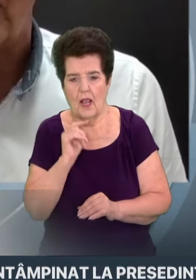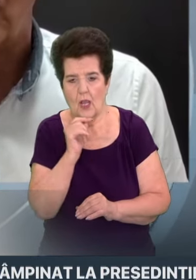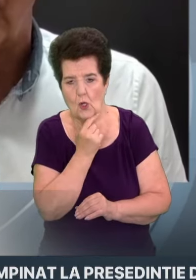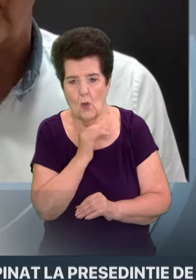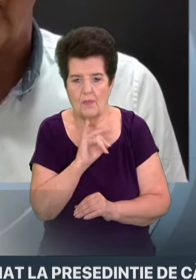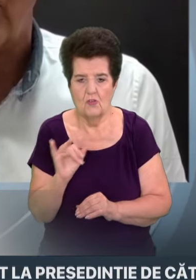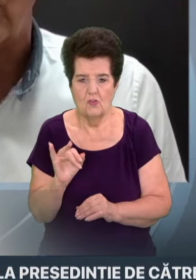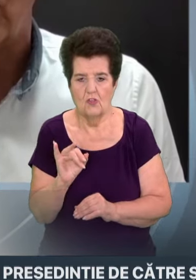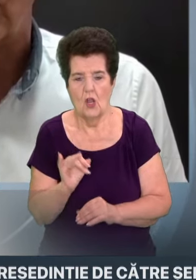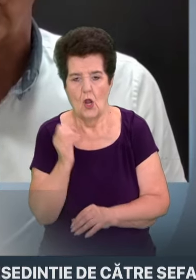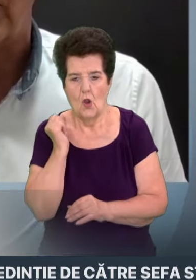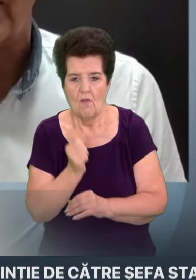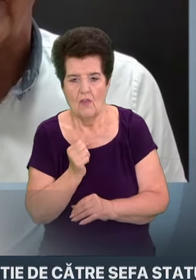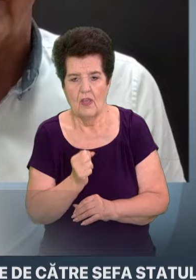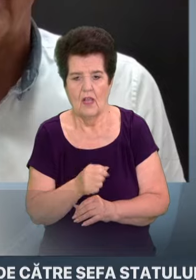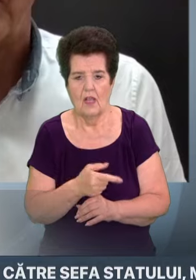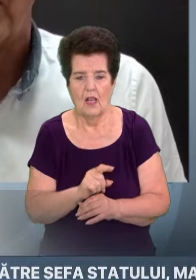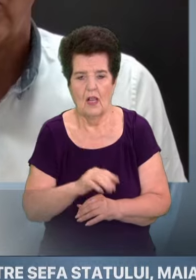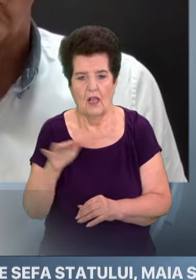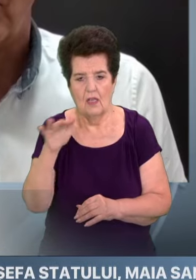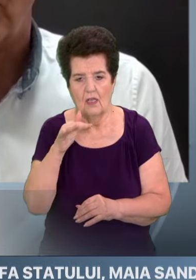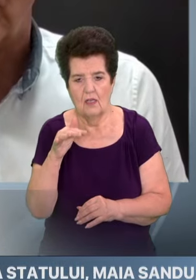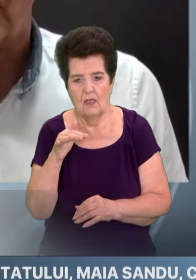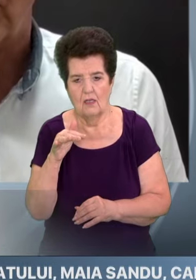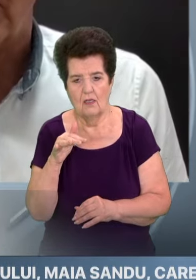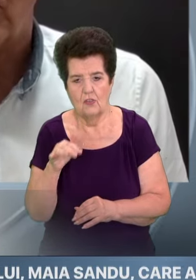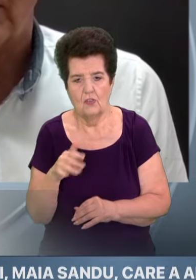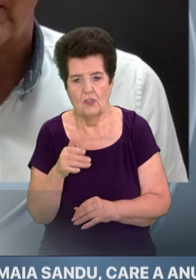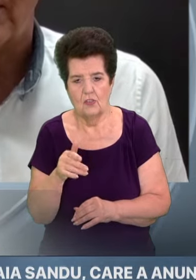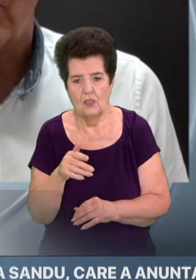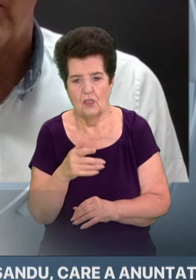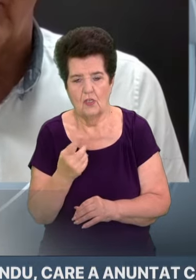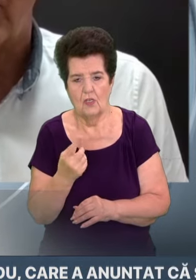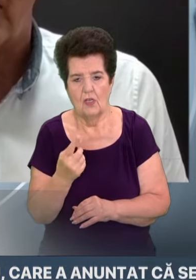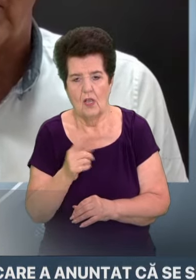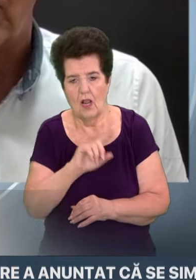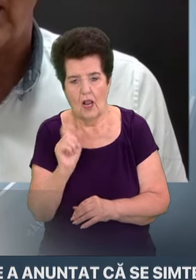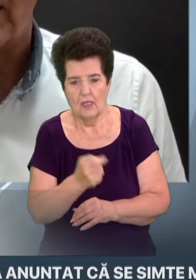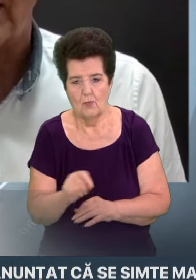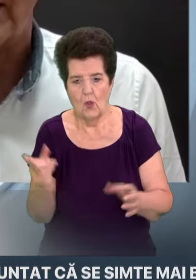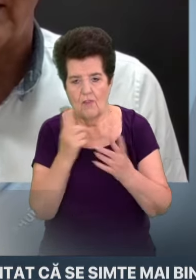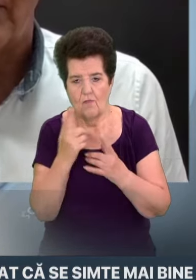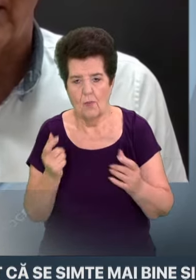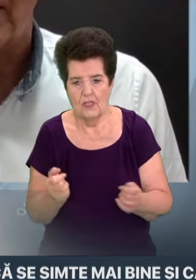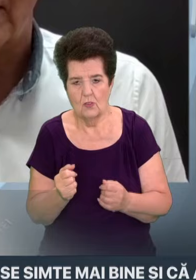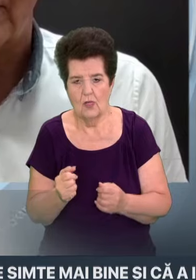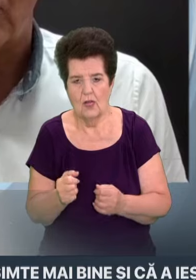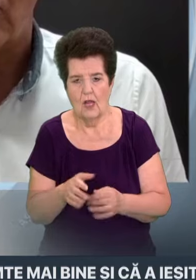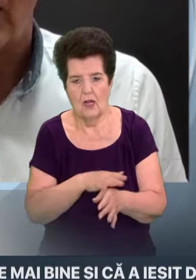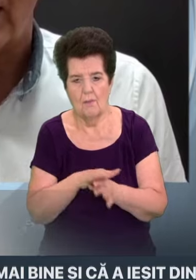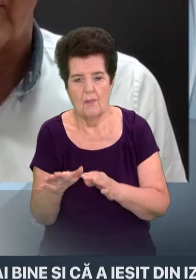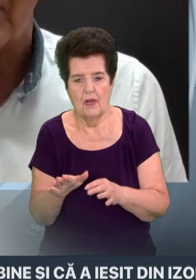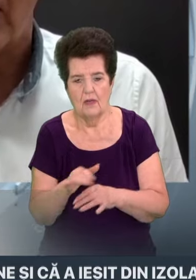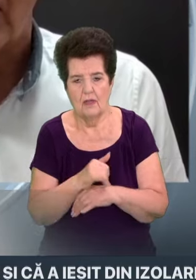și mai ales lovirea portulor dunarene și, în ultimul rând, război informațional care este în plină